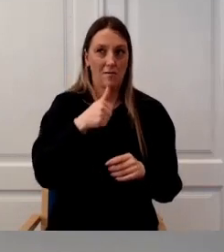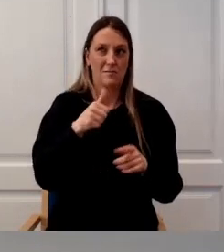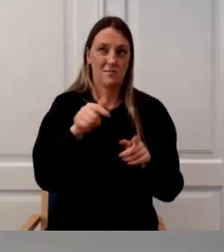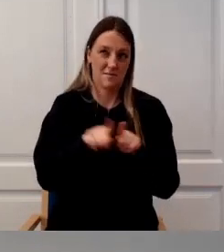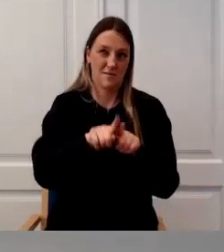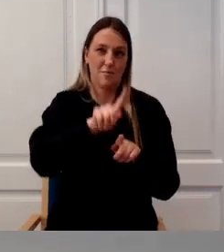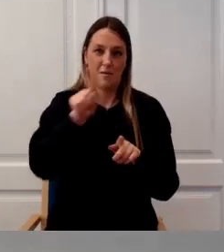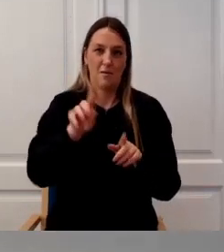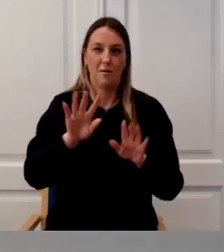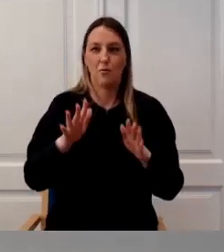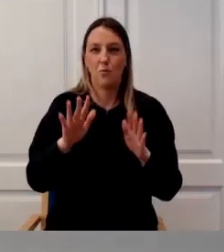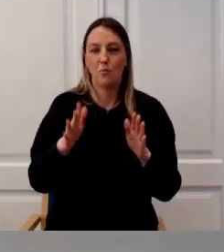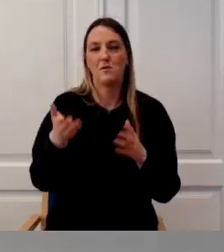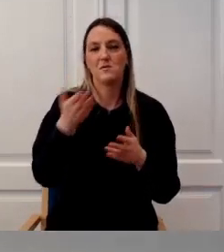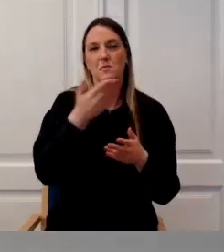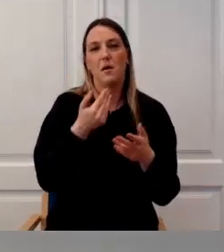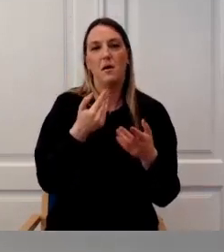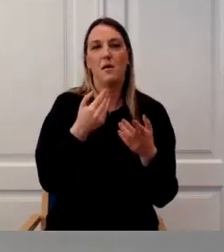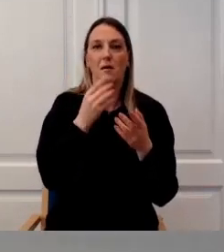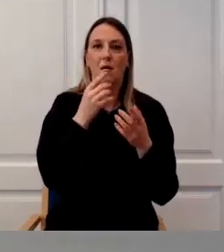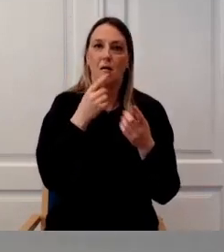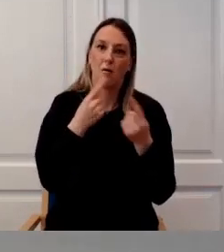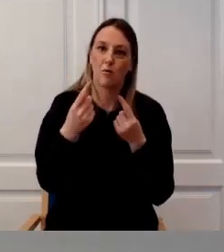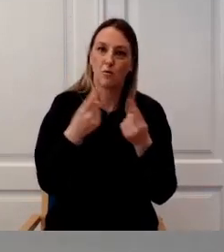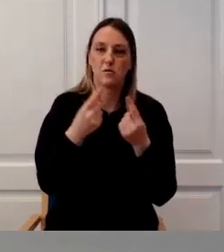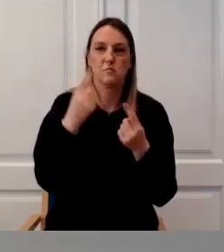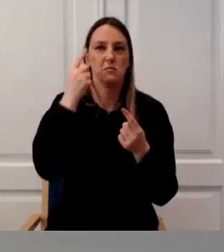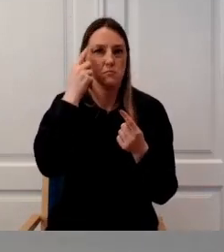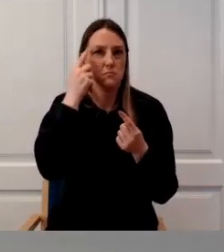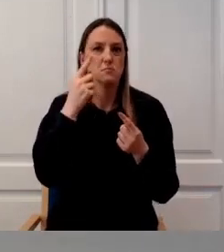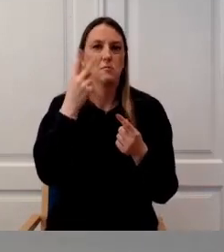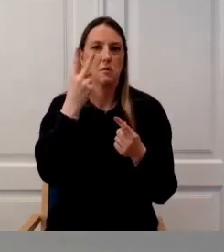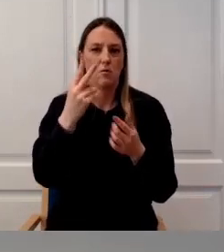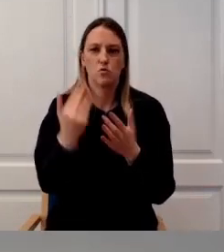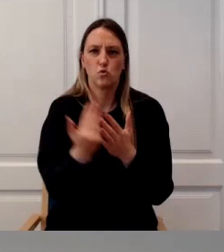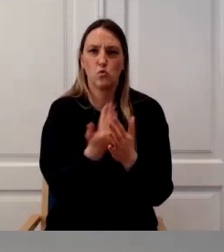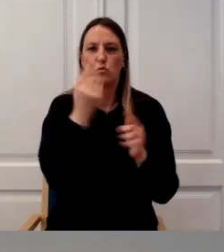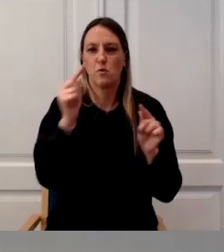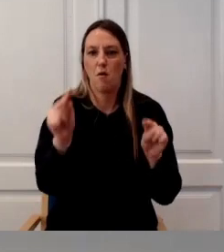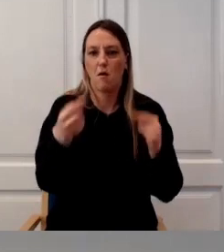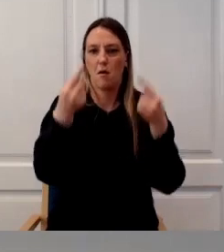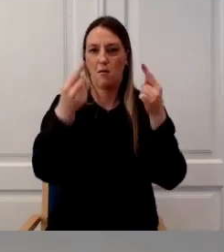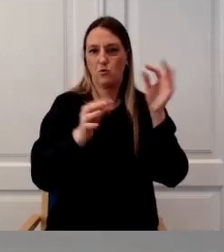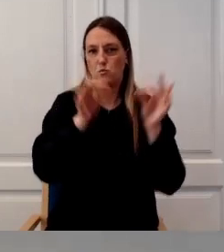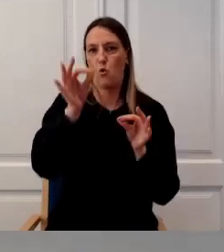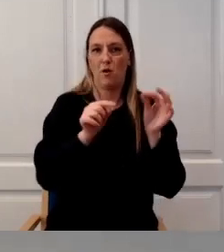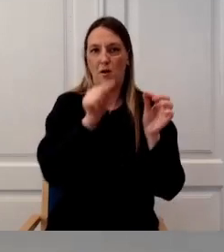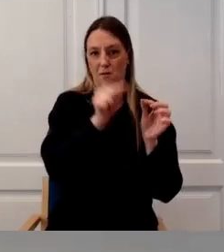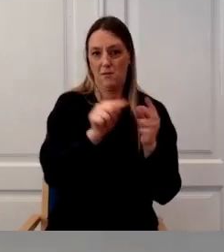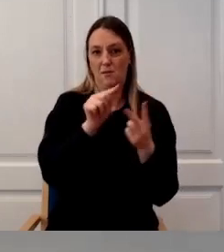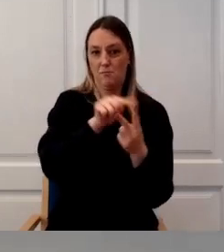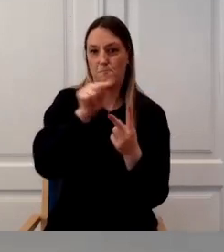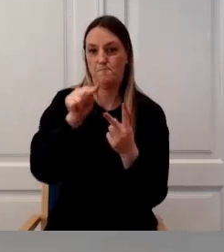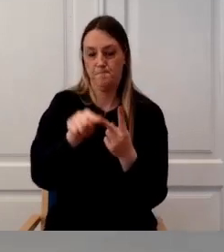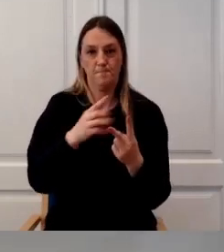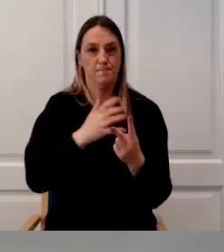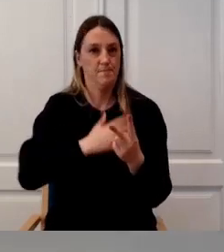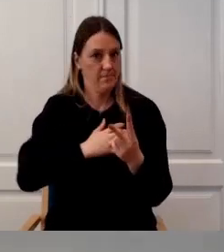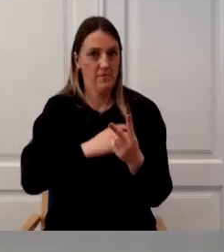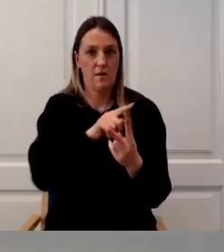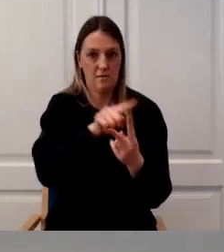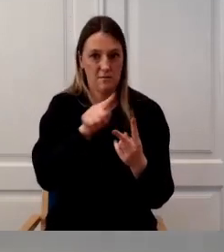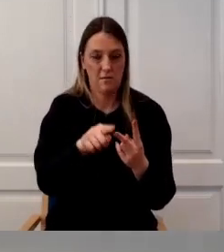umbes me rääkisime, et meil on kavas kaks suurt arendusprojekti, mis muudavad siis puudetega inimeste teekonda